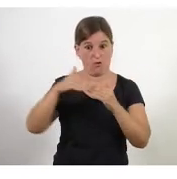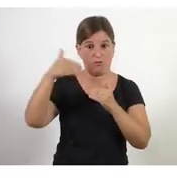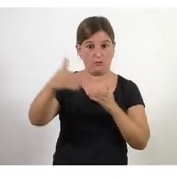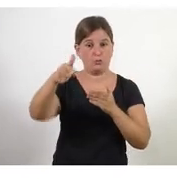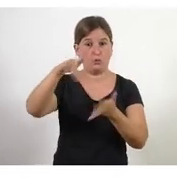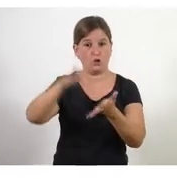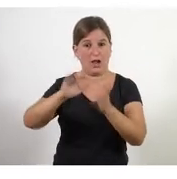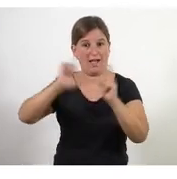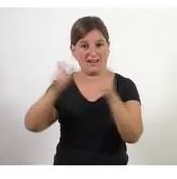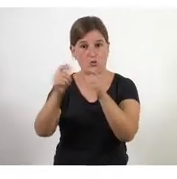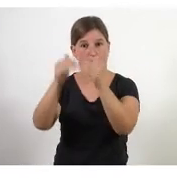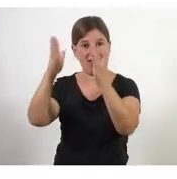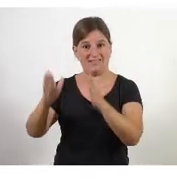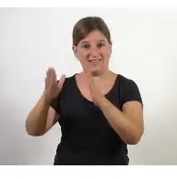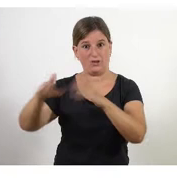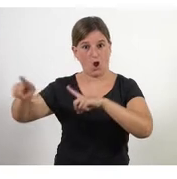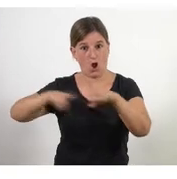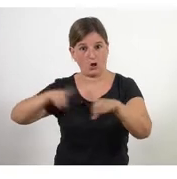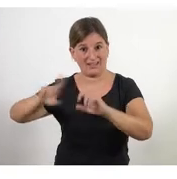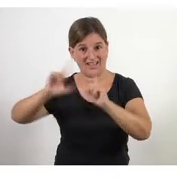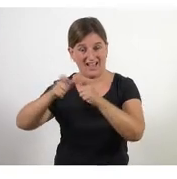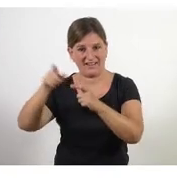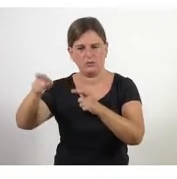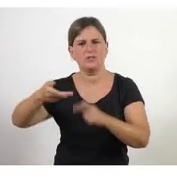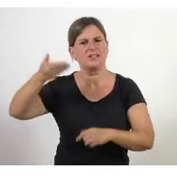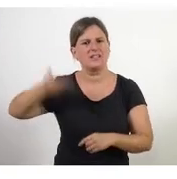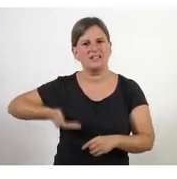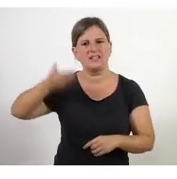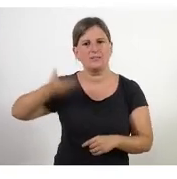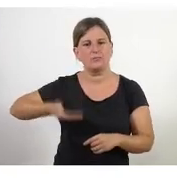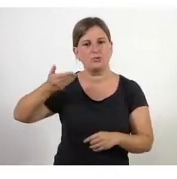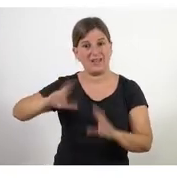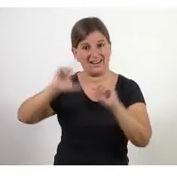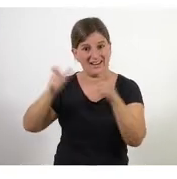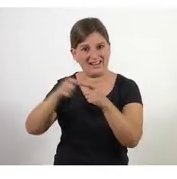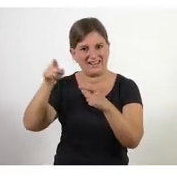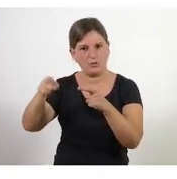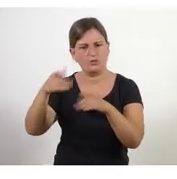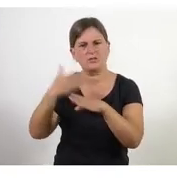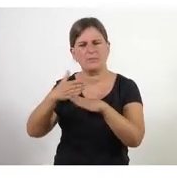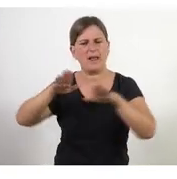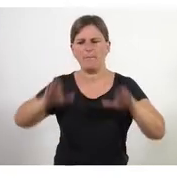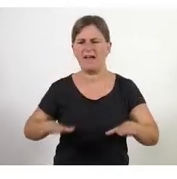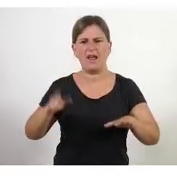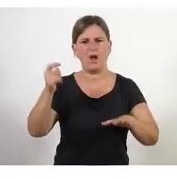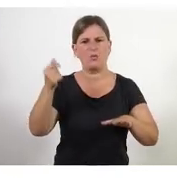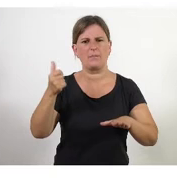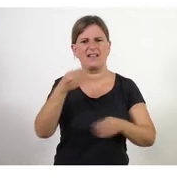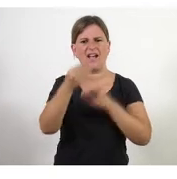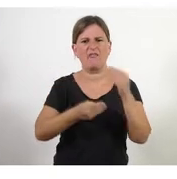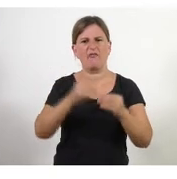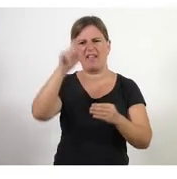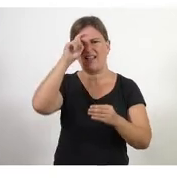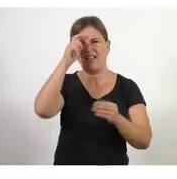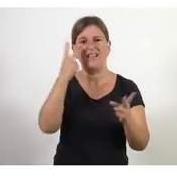fas reunions d'organització d amb l'entitat és molt important durant les reunions parar un momentet i fer un ancoratge de